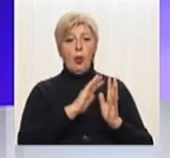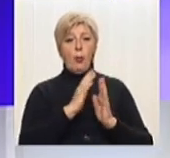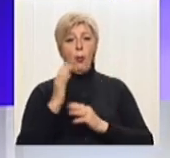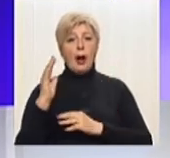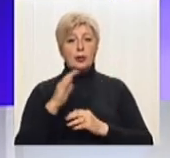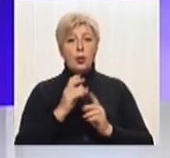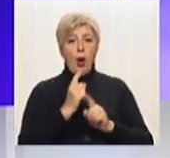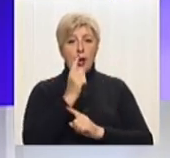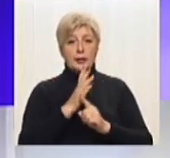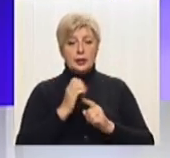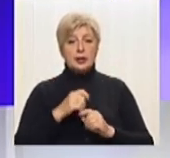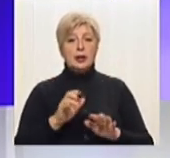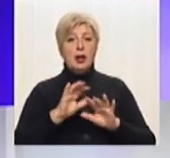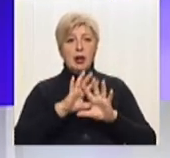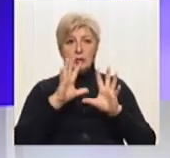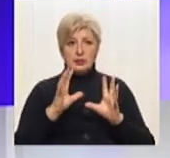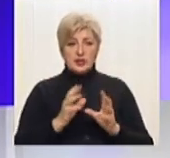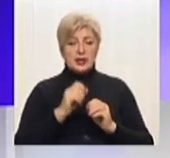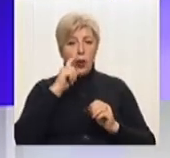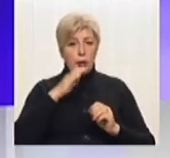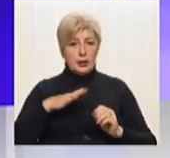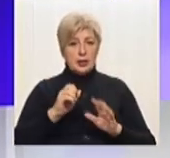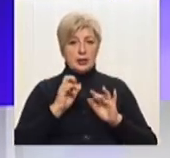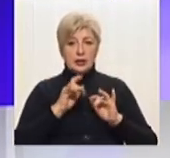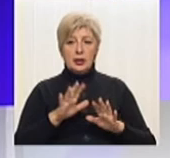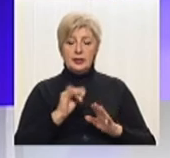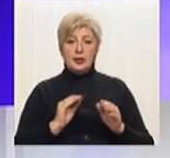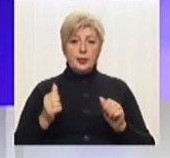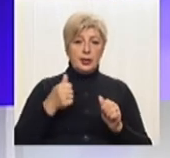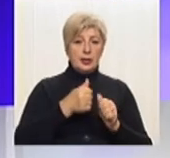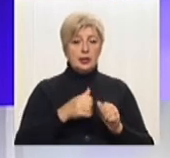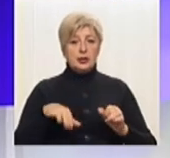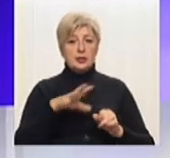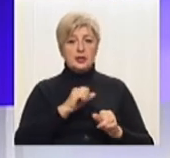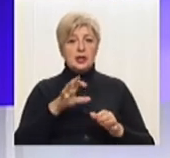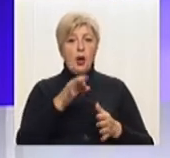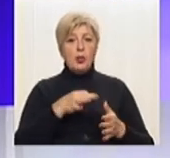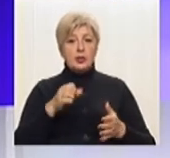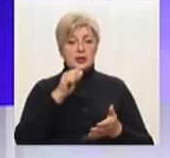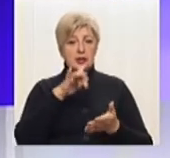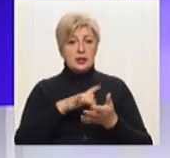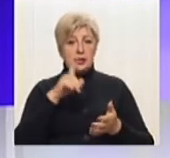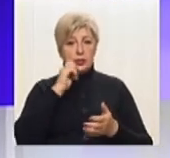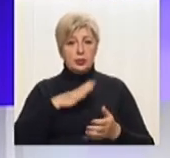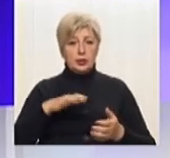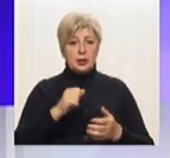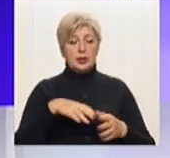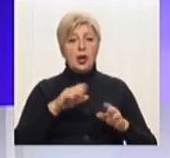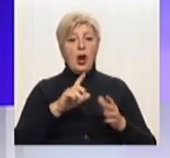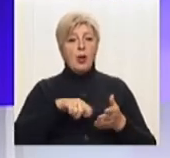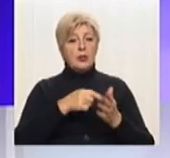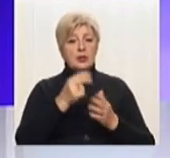організаторів, захід – всеукраїнський. І до нього приєдналися всі обласні центри країни. Під час акції у Дніпрі містяни підписали